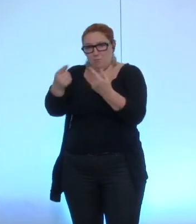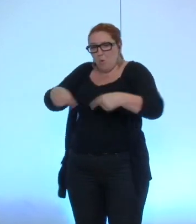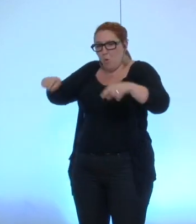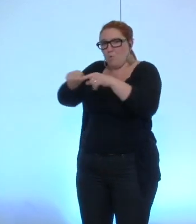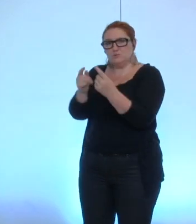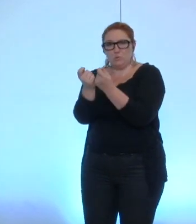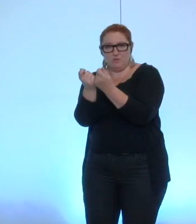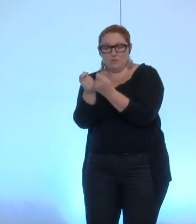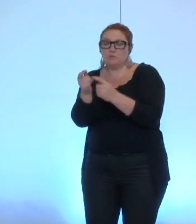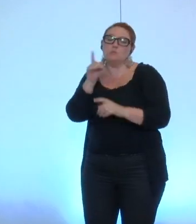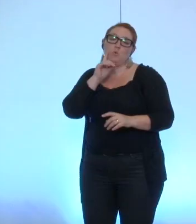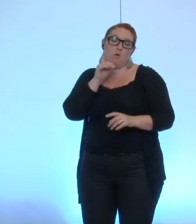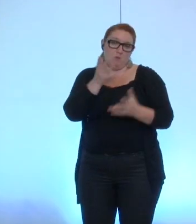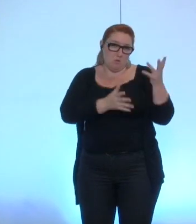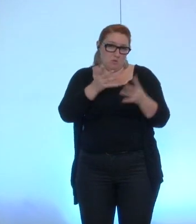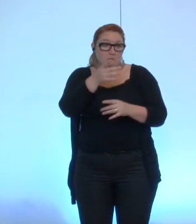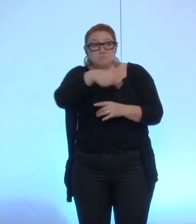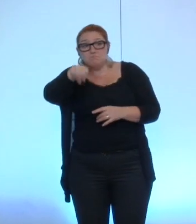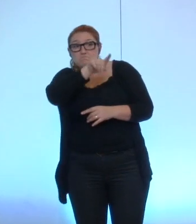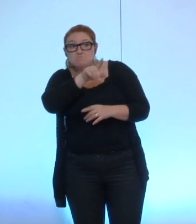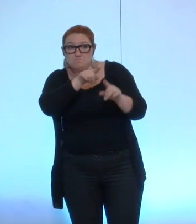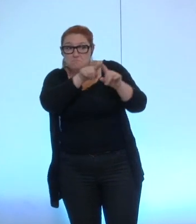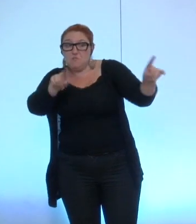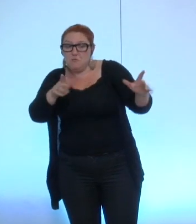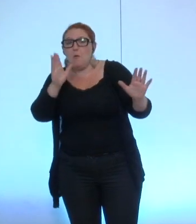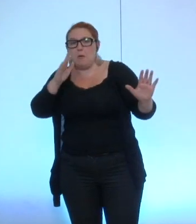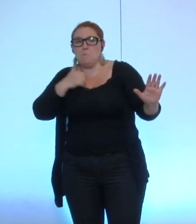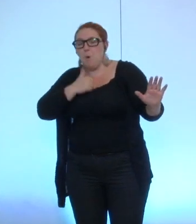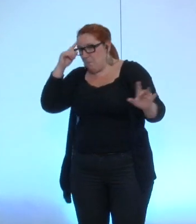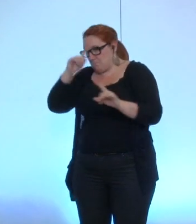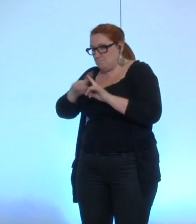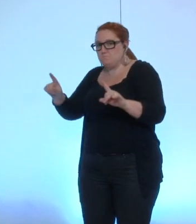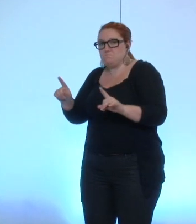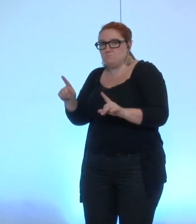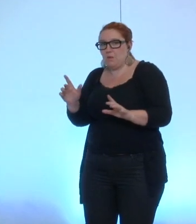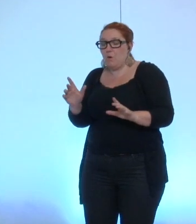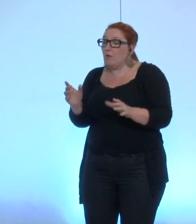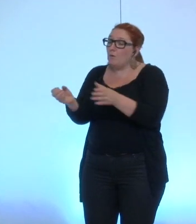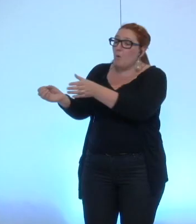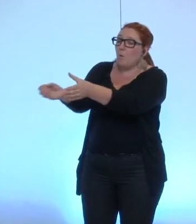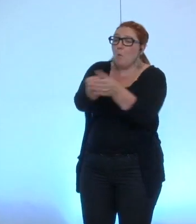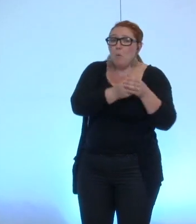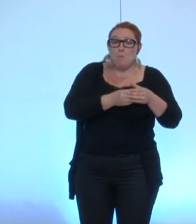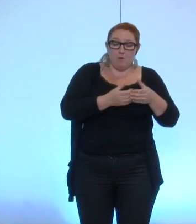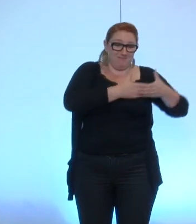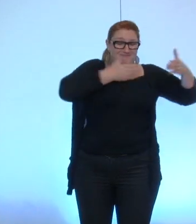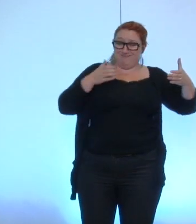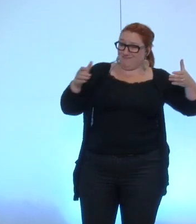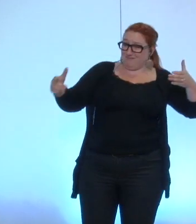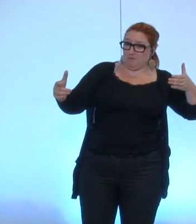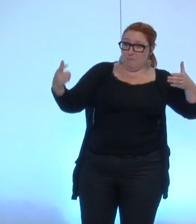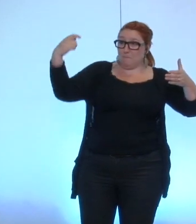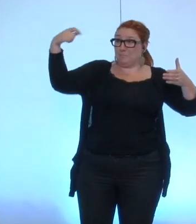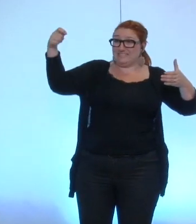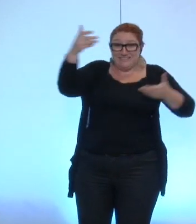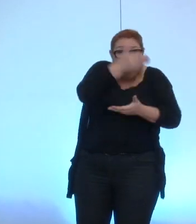parce qu'à la différence de peut-être certains d'entre vous ici moi je ne suis pas d'accord pour que les oppositions président en lieu et place des majorités